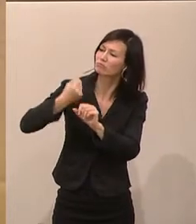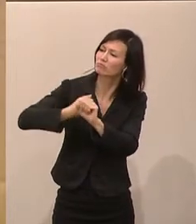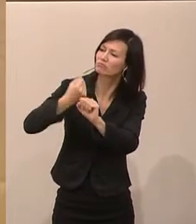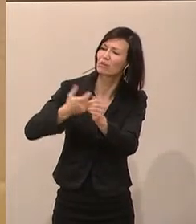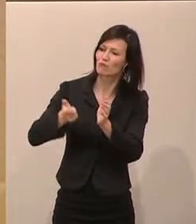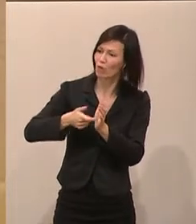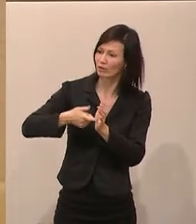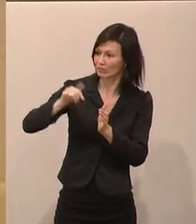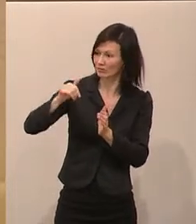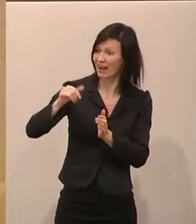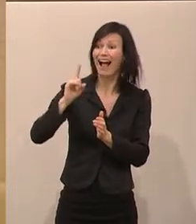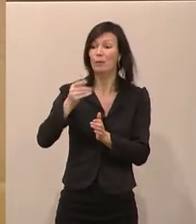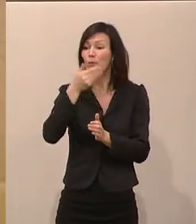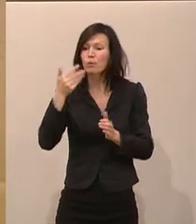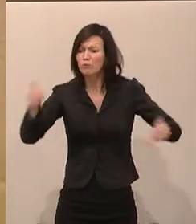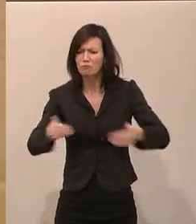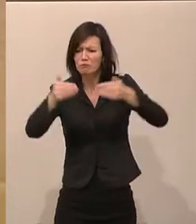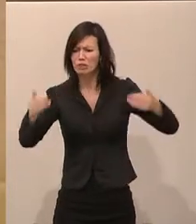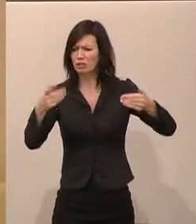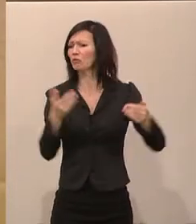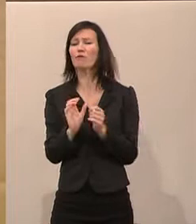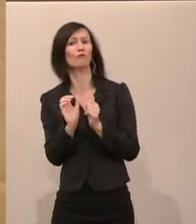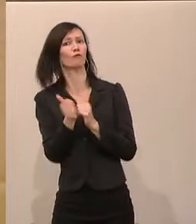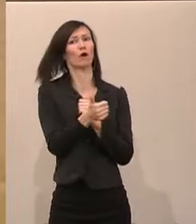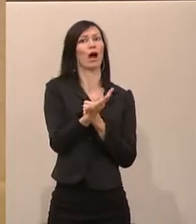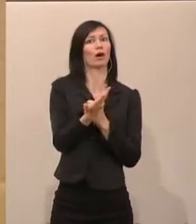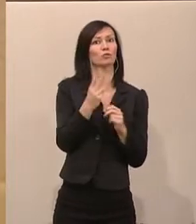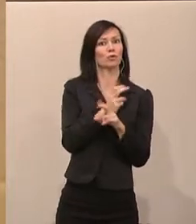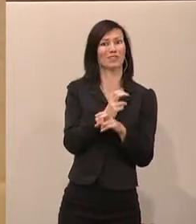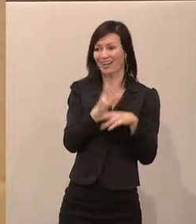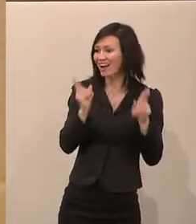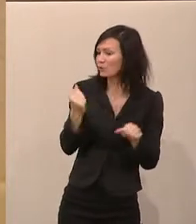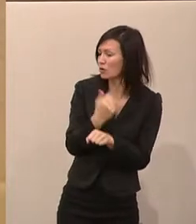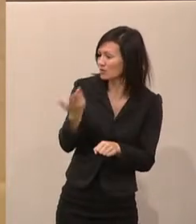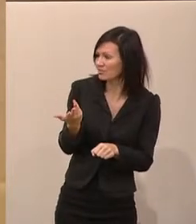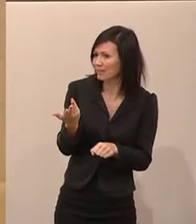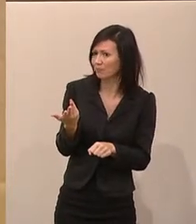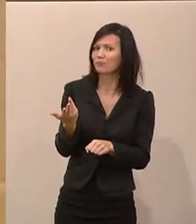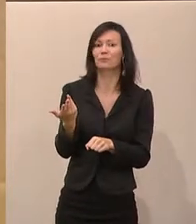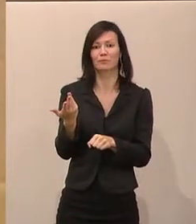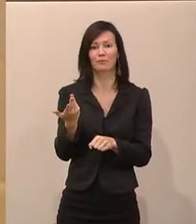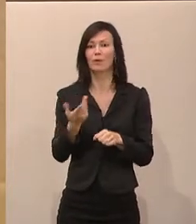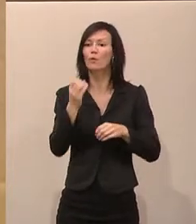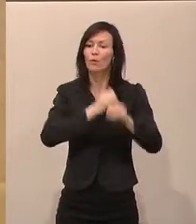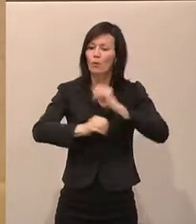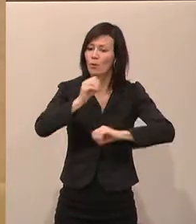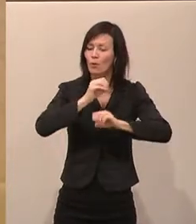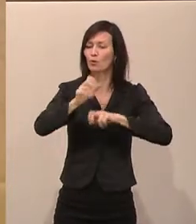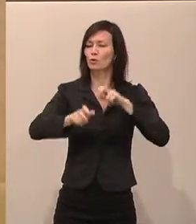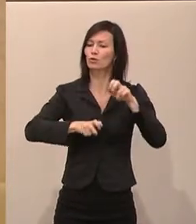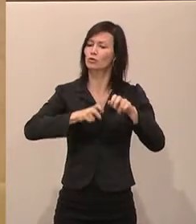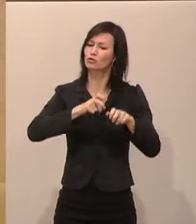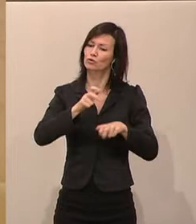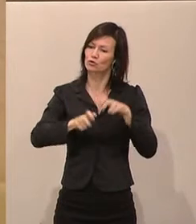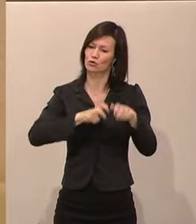Widerspruch, eine Vorreiterrolle einzunehmen hier in Österreich und im eigenen Land parallel dazu die ökosoziale Steuerreform